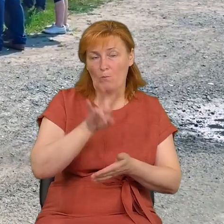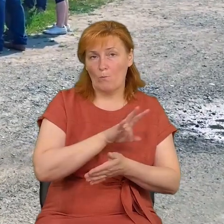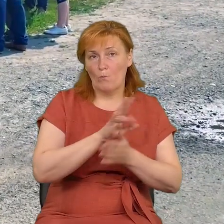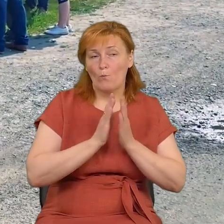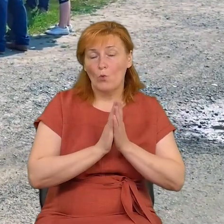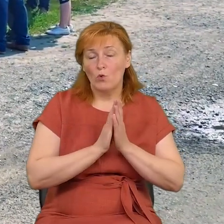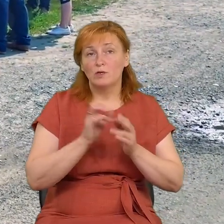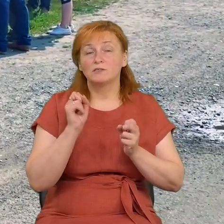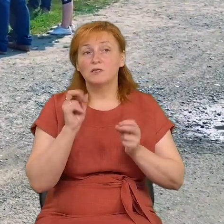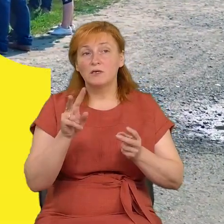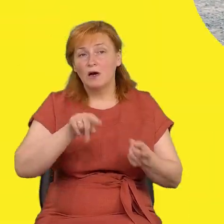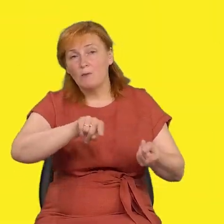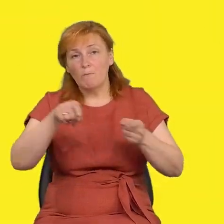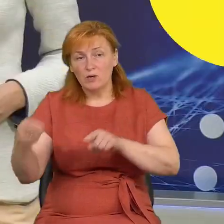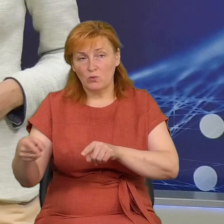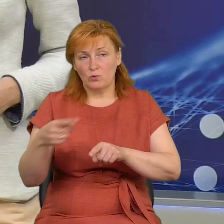до ПЦУ?